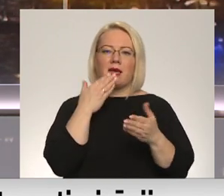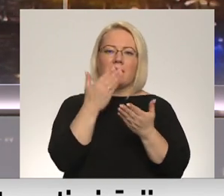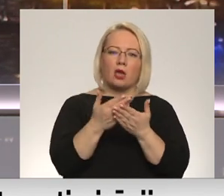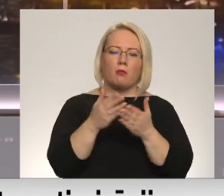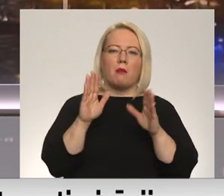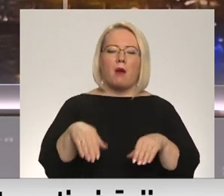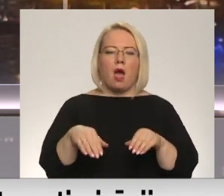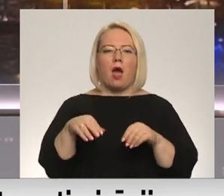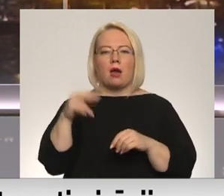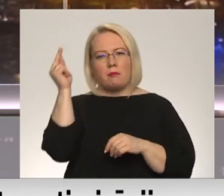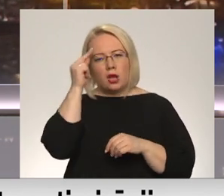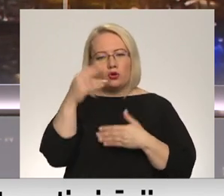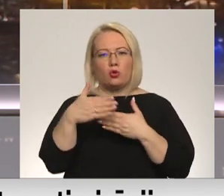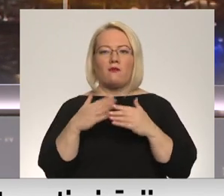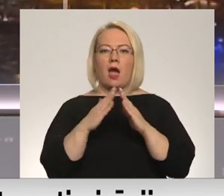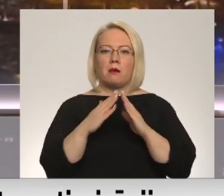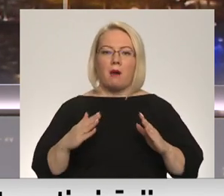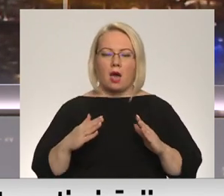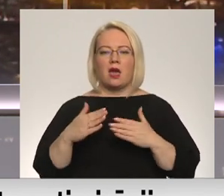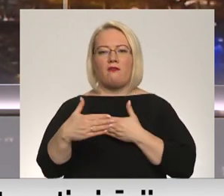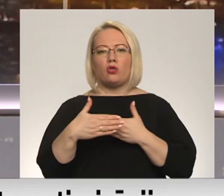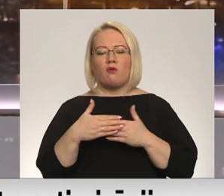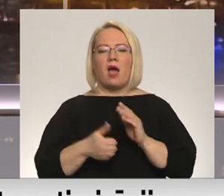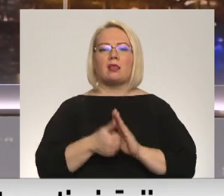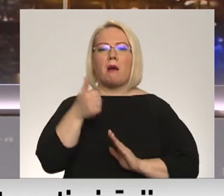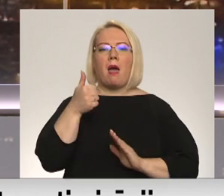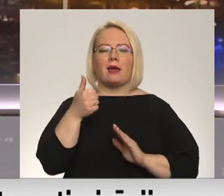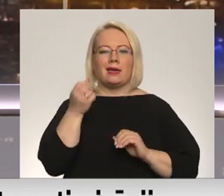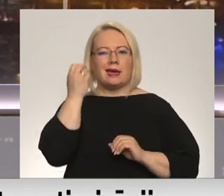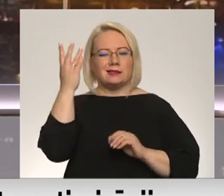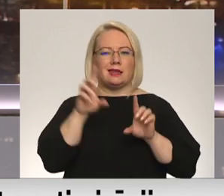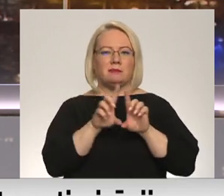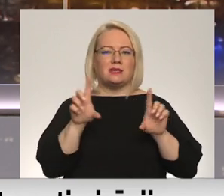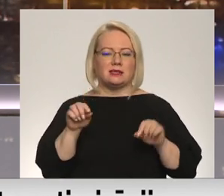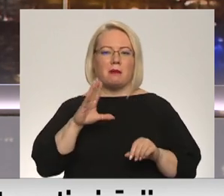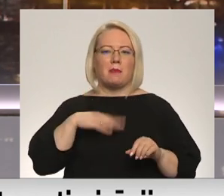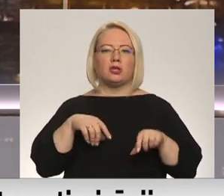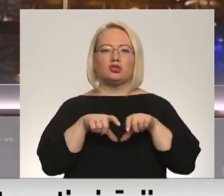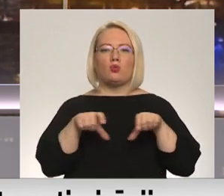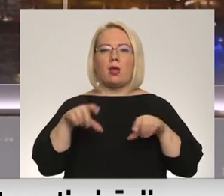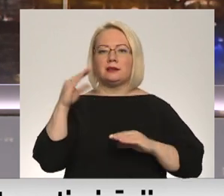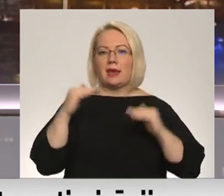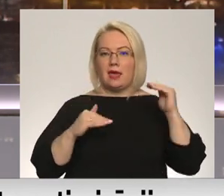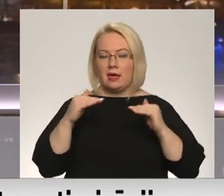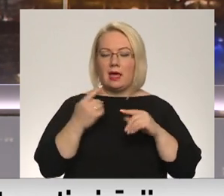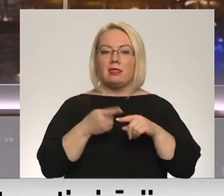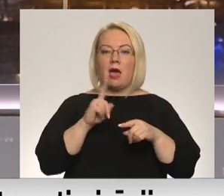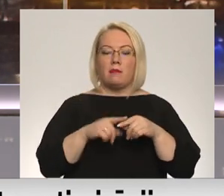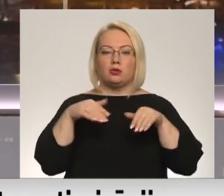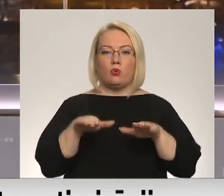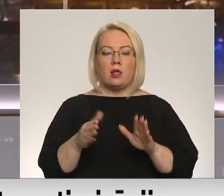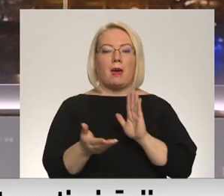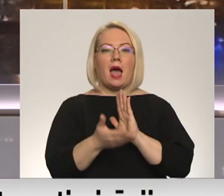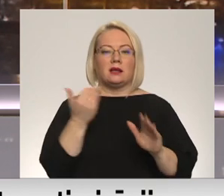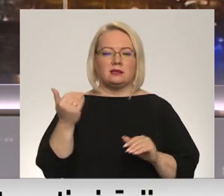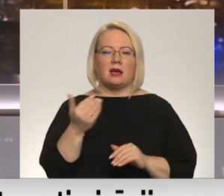skološanos tuvāku mājām vai tuvākajā labākajā izglītības iestādē pēc skolas reitinga. Tāpēc nolemts atcelt četrus